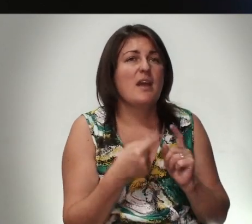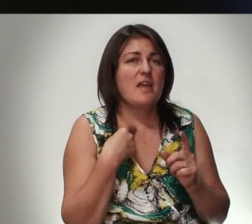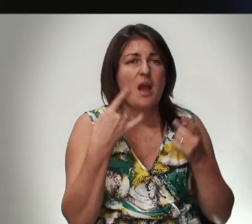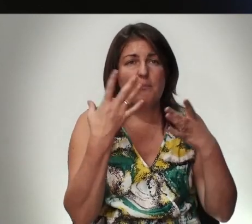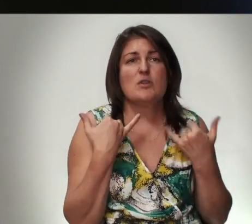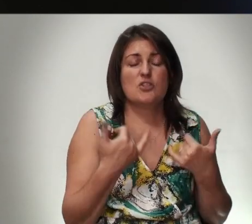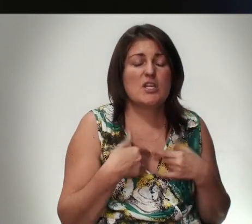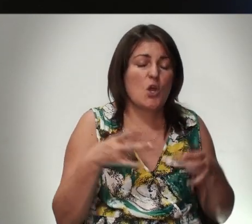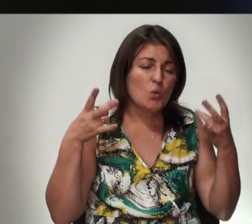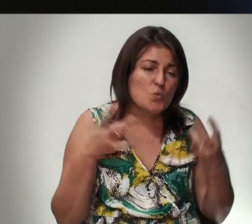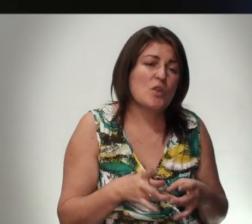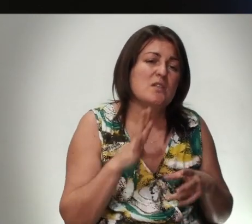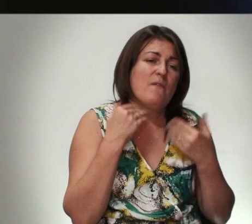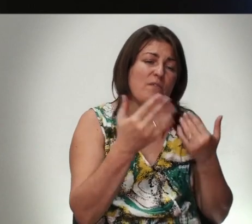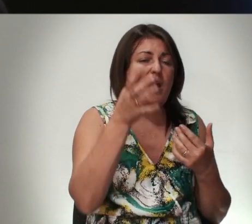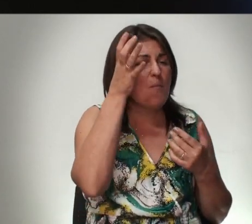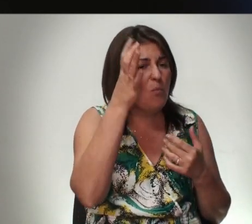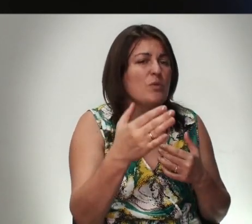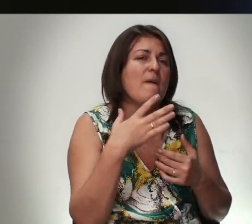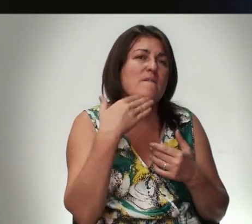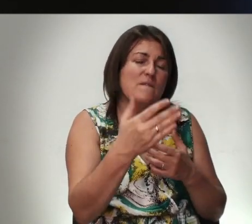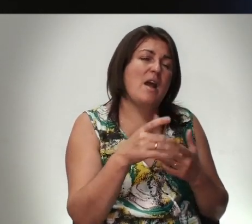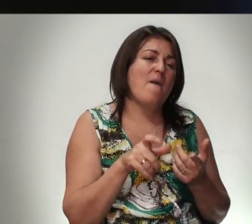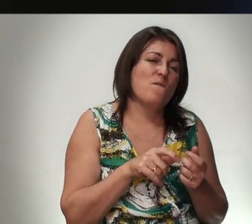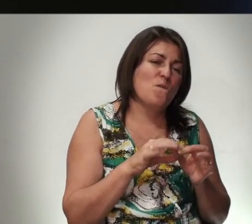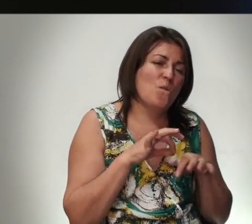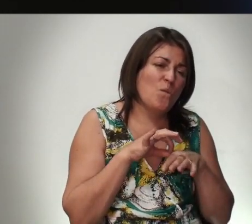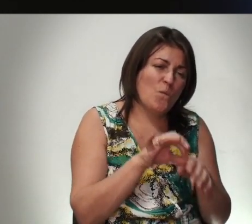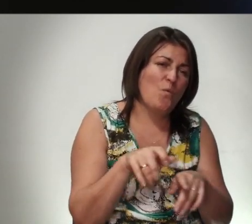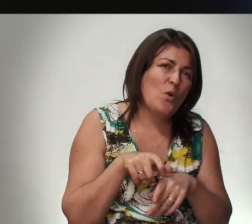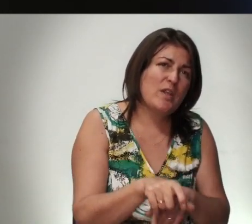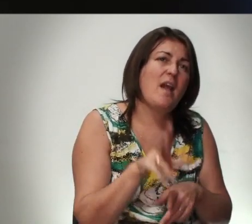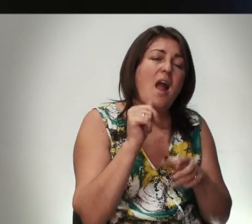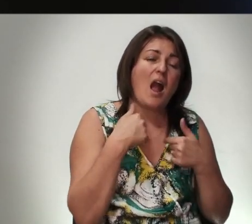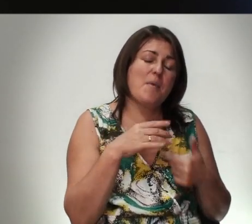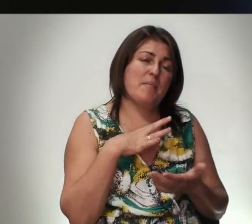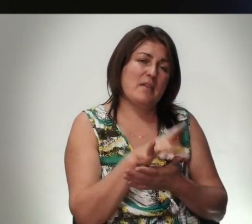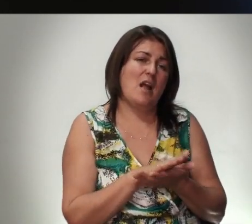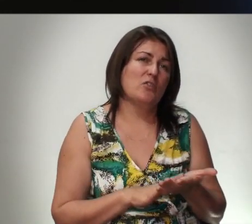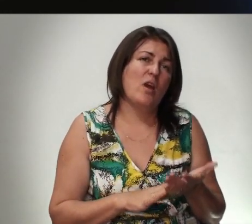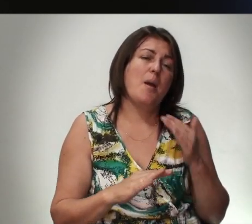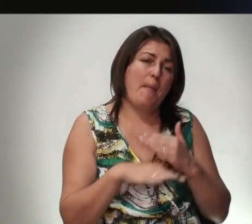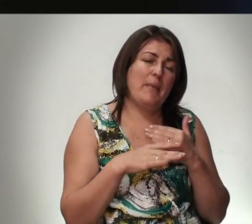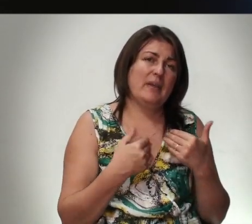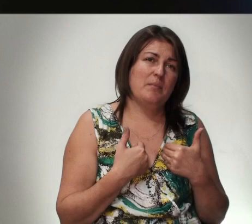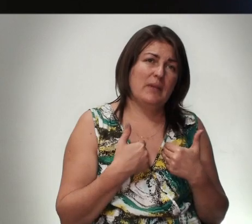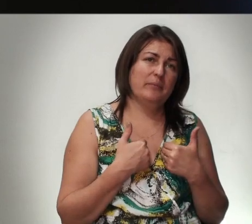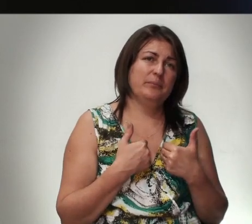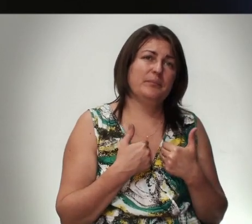Просто Сейчас Нуждаюсь В Твоей Мудрости В Твоей Водительстве И Как Мне быть Дальше Помоги Мне